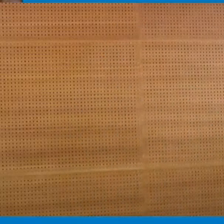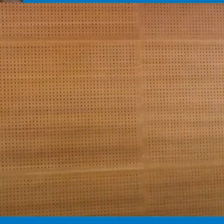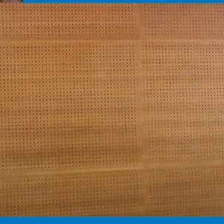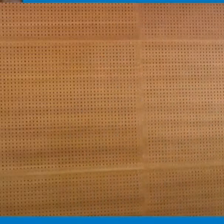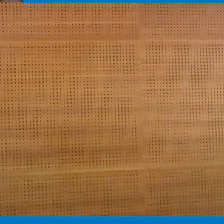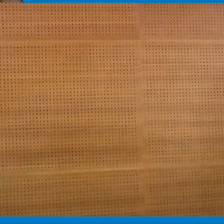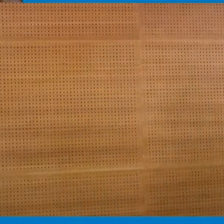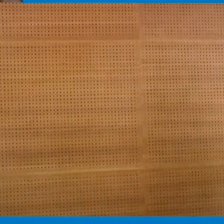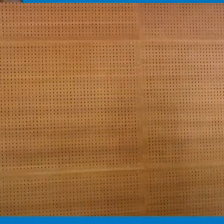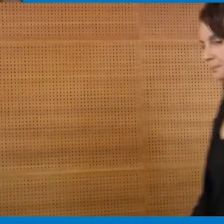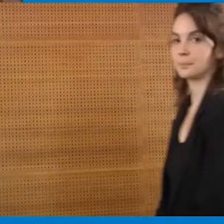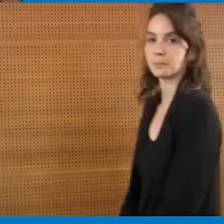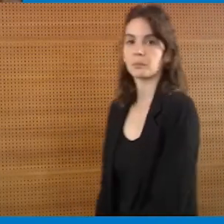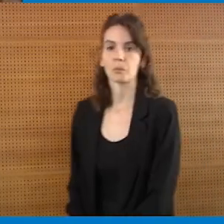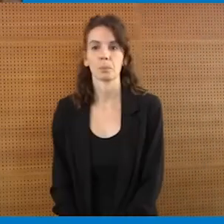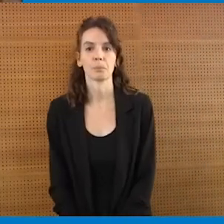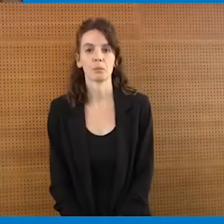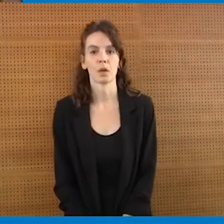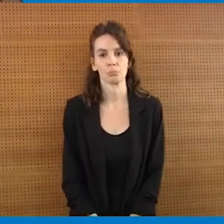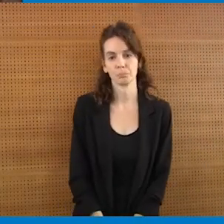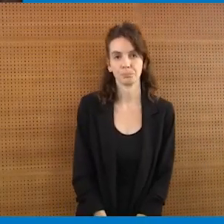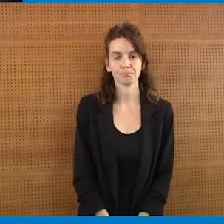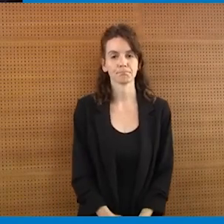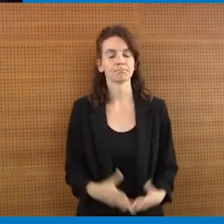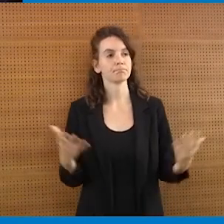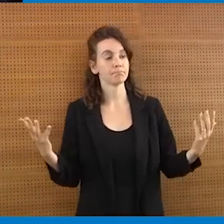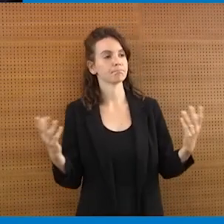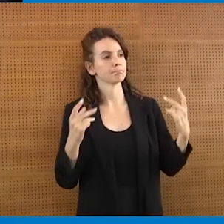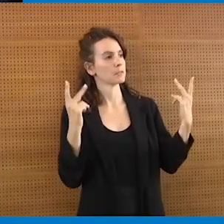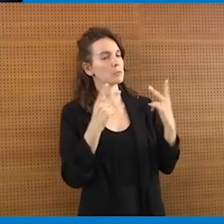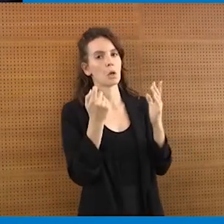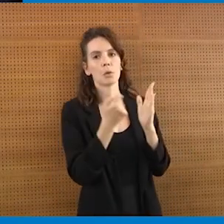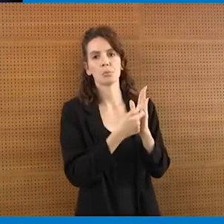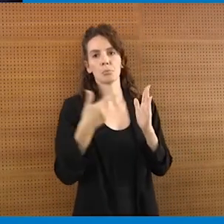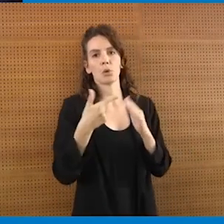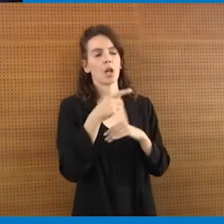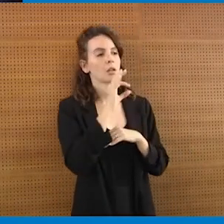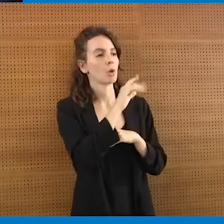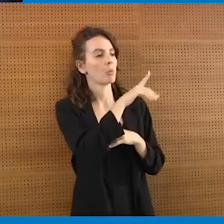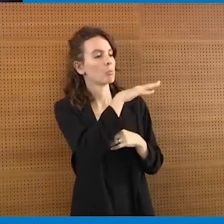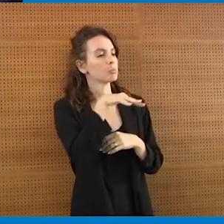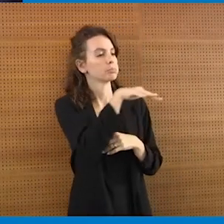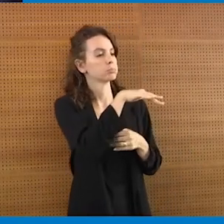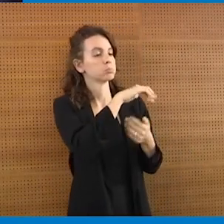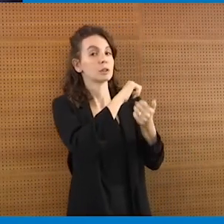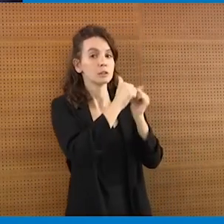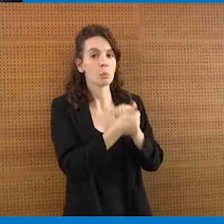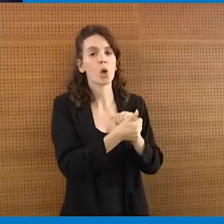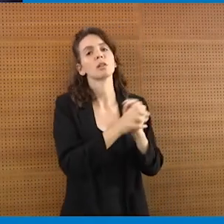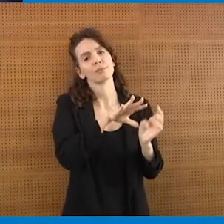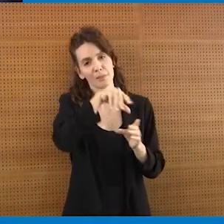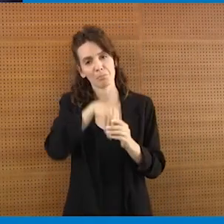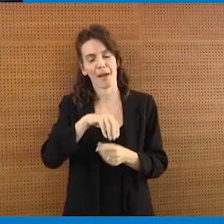fammi dire una cosa, è importante che lo sport è terzo settore, lo sport sociale è terzo settore,